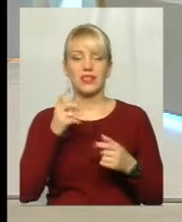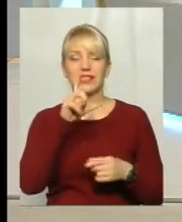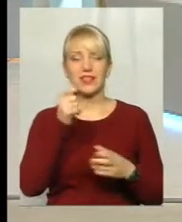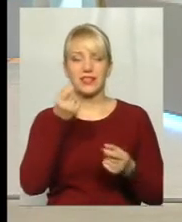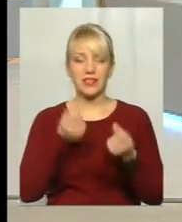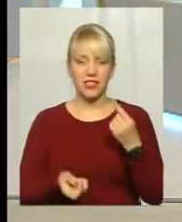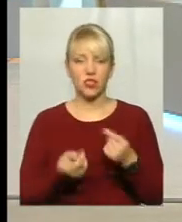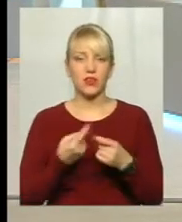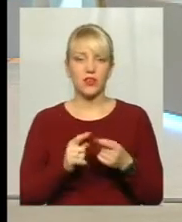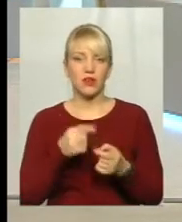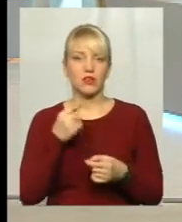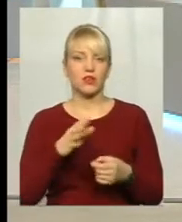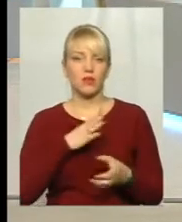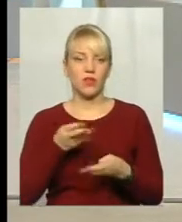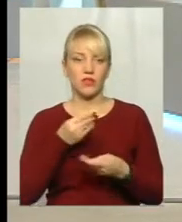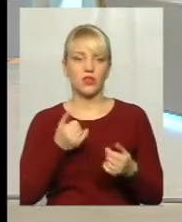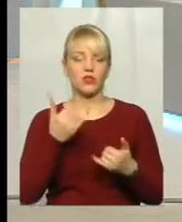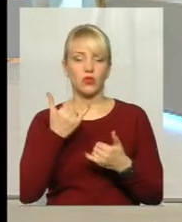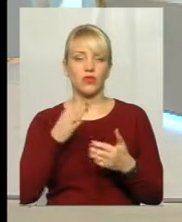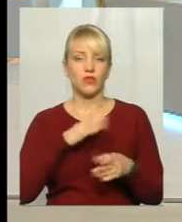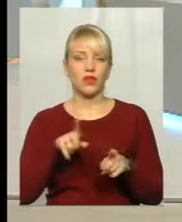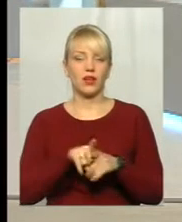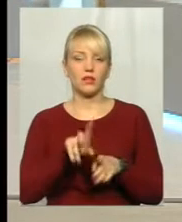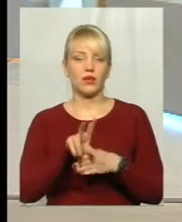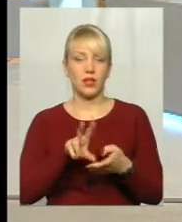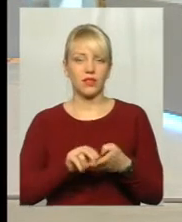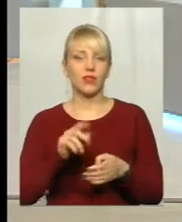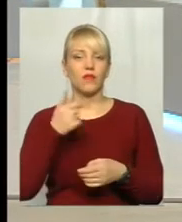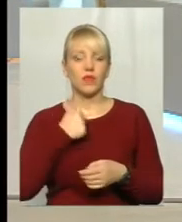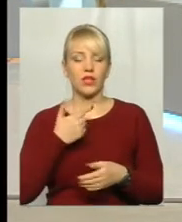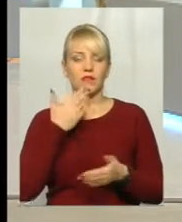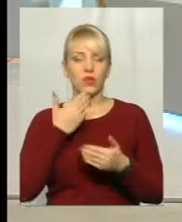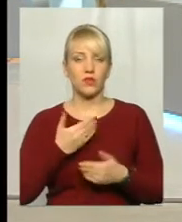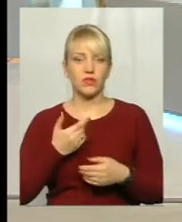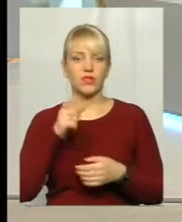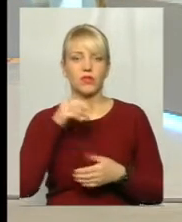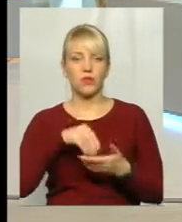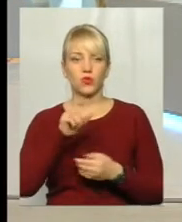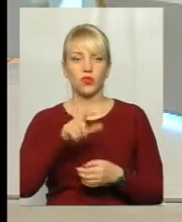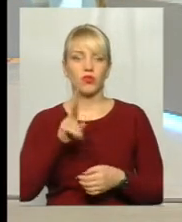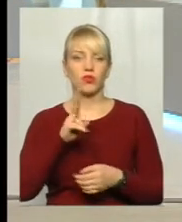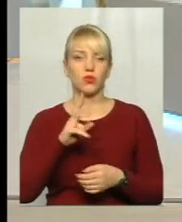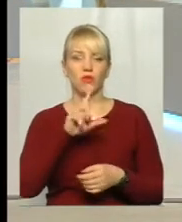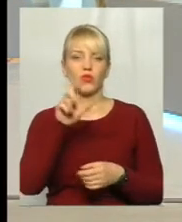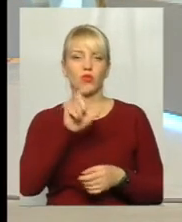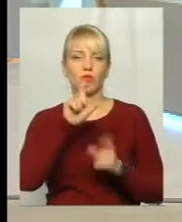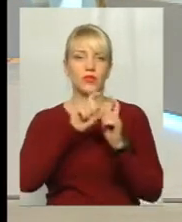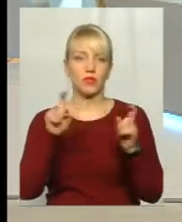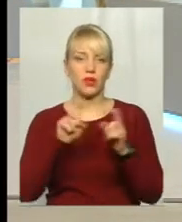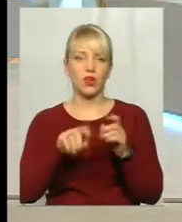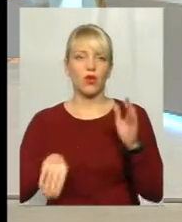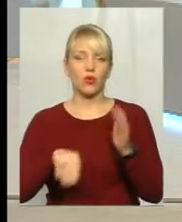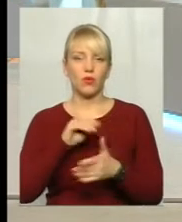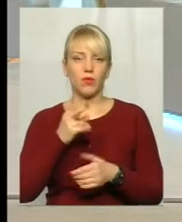Так, сьогодні був такий приклад, до нас звернувся споживач, який в одному із супермаркетів складної побутової техніки придбав